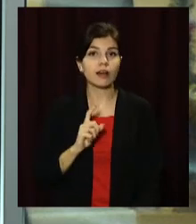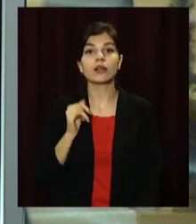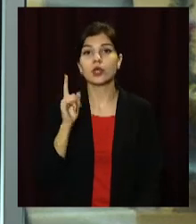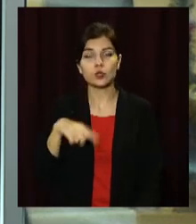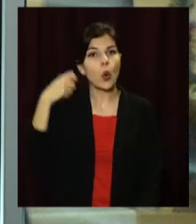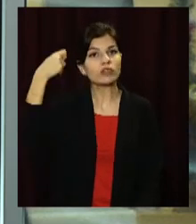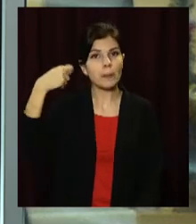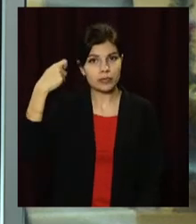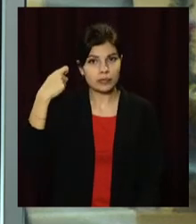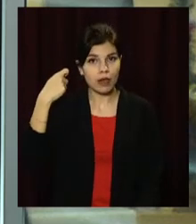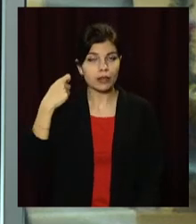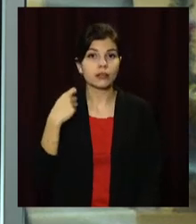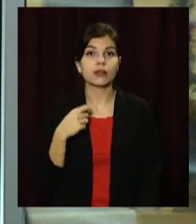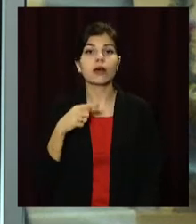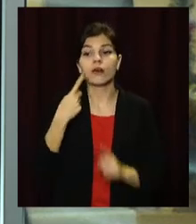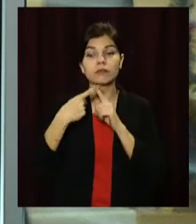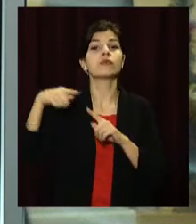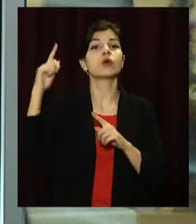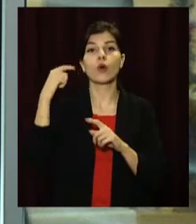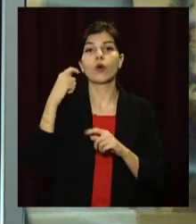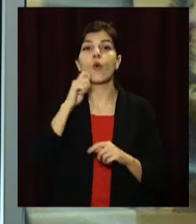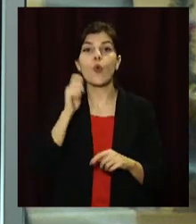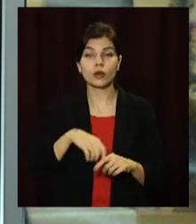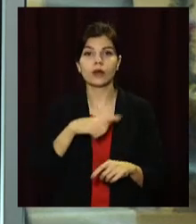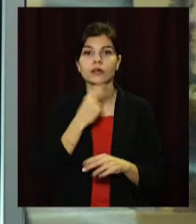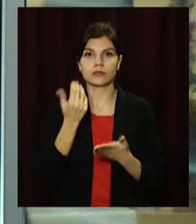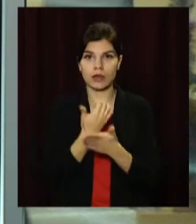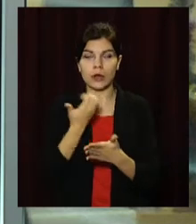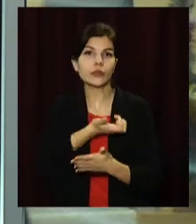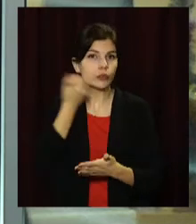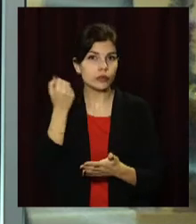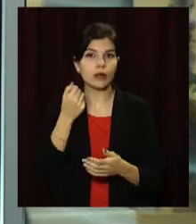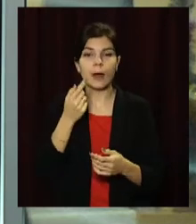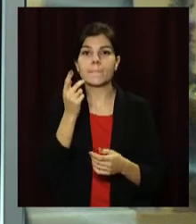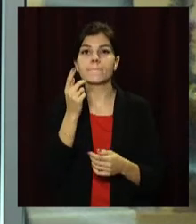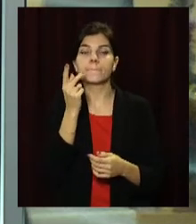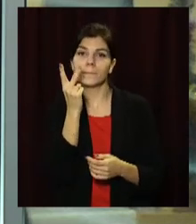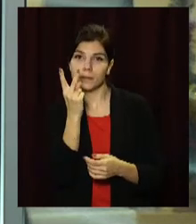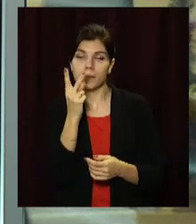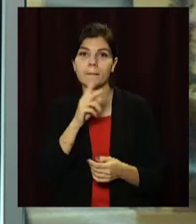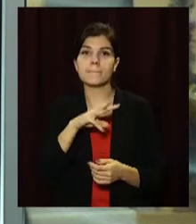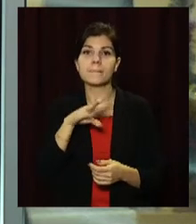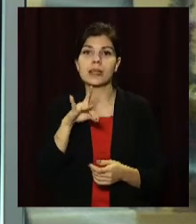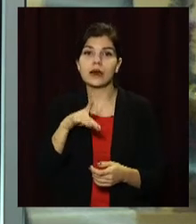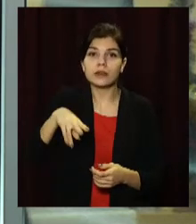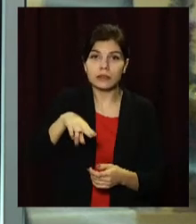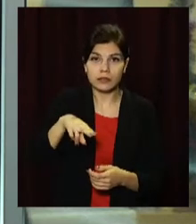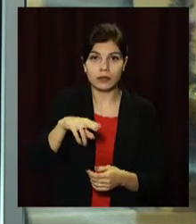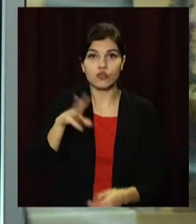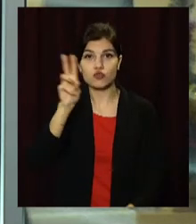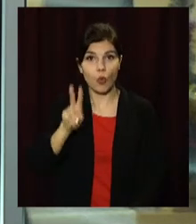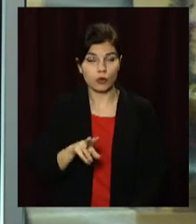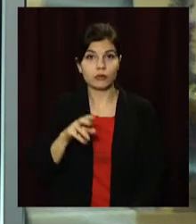Узбекистану. Торік Україна заробила на іноземних студентах понад півмільярда доларів. Навчаються чужинці і в